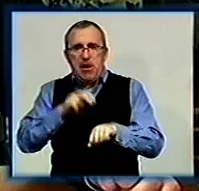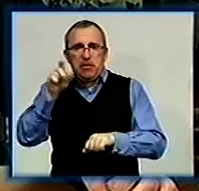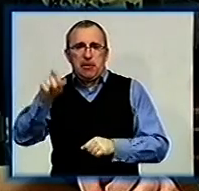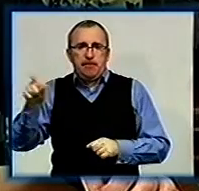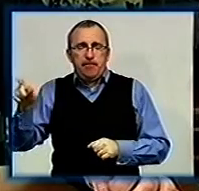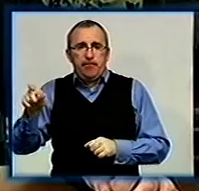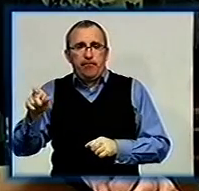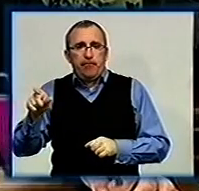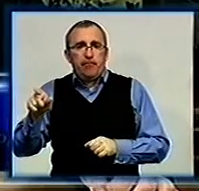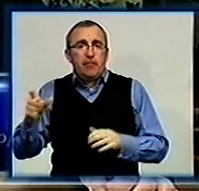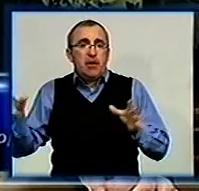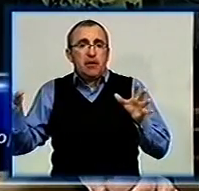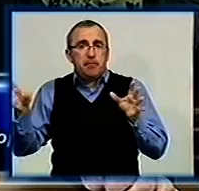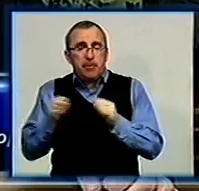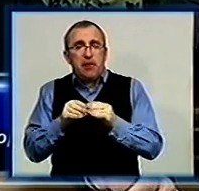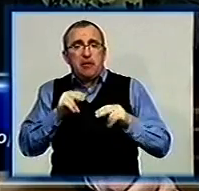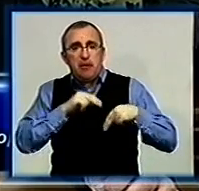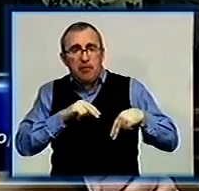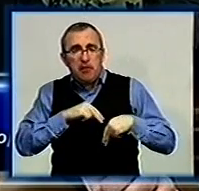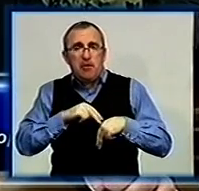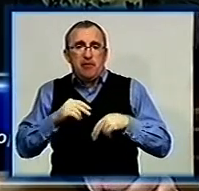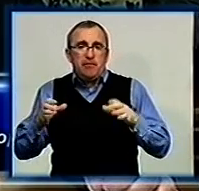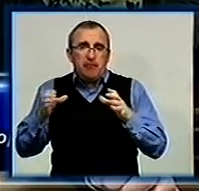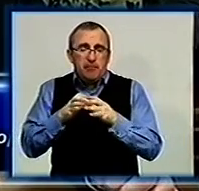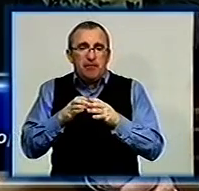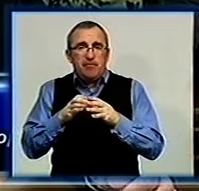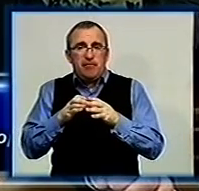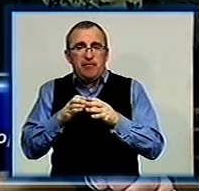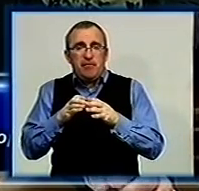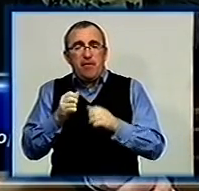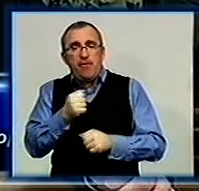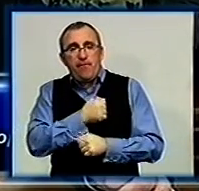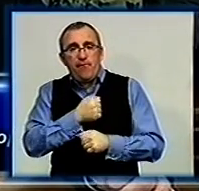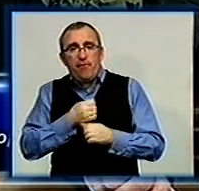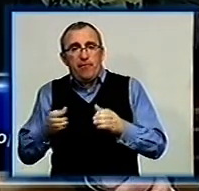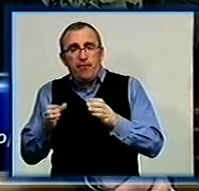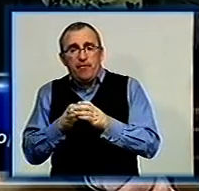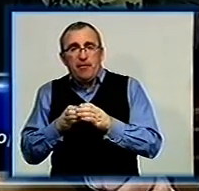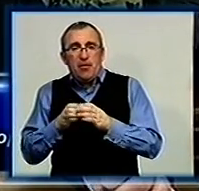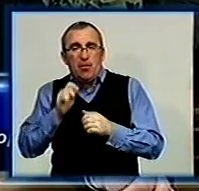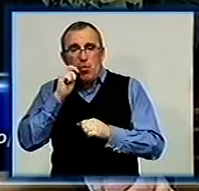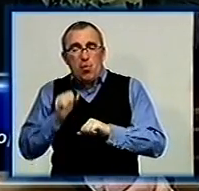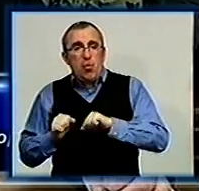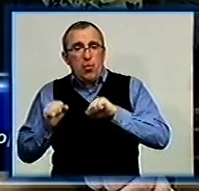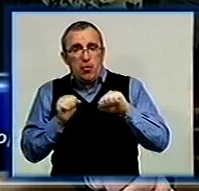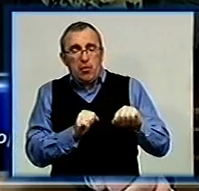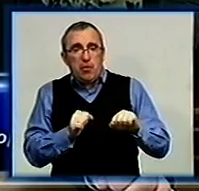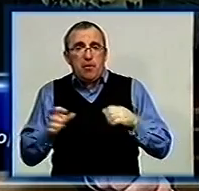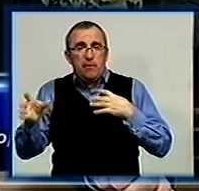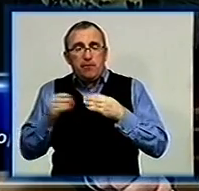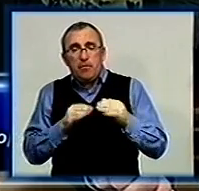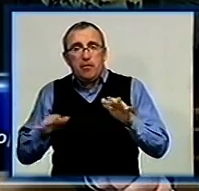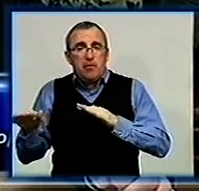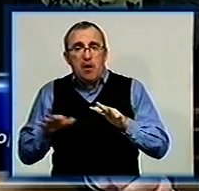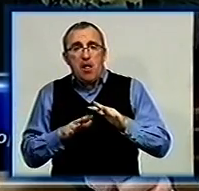Налагоджена співпраця з командуванням та медичними частинами військових підрозділів Збройних сил України з питанням взаємодії щодо